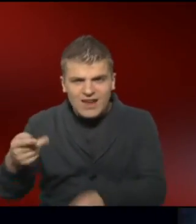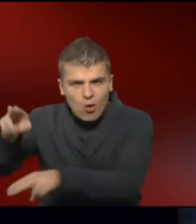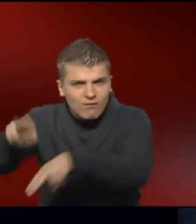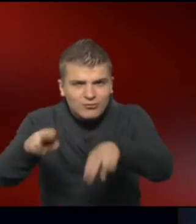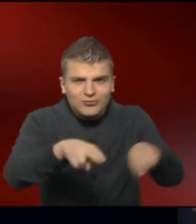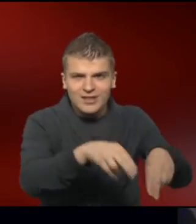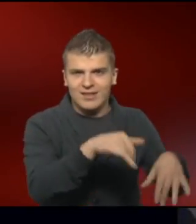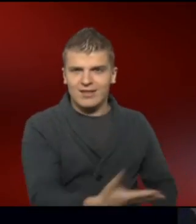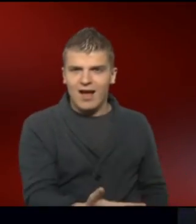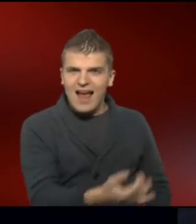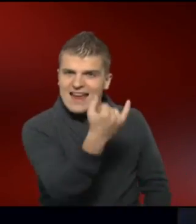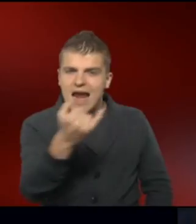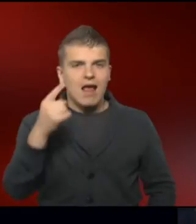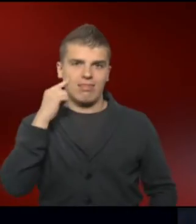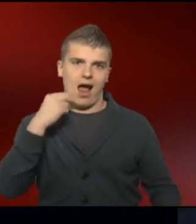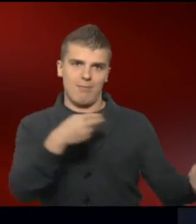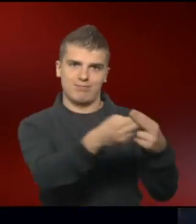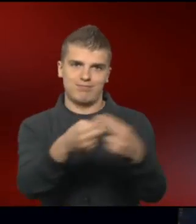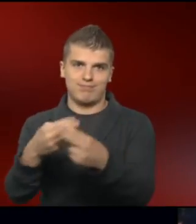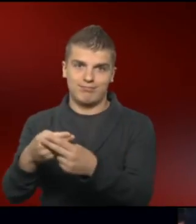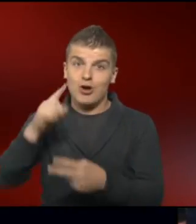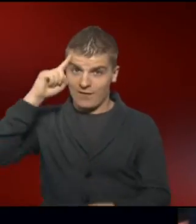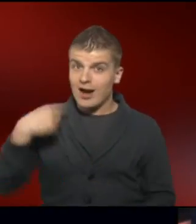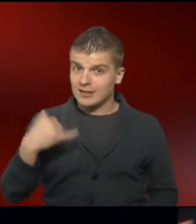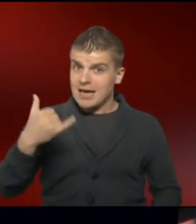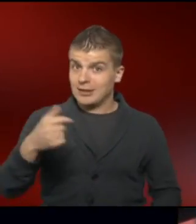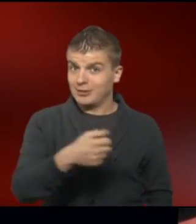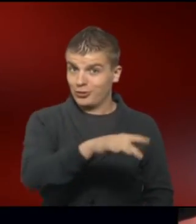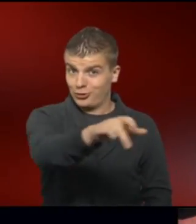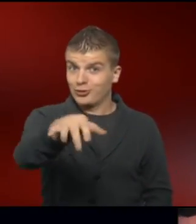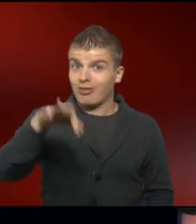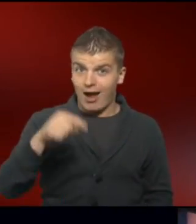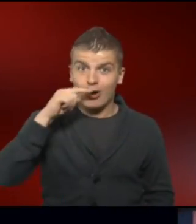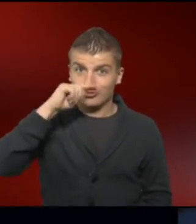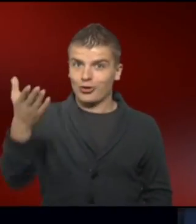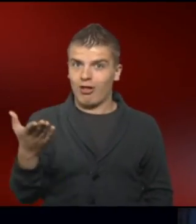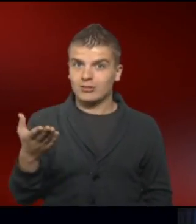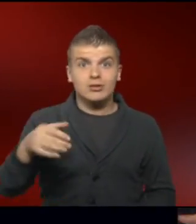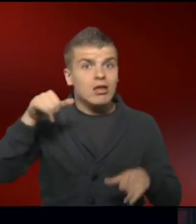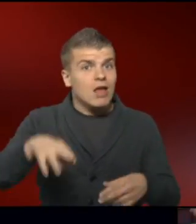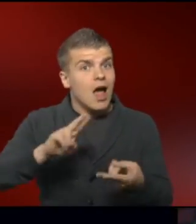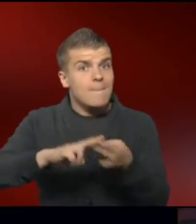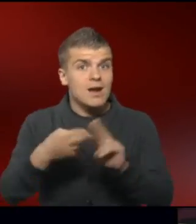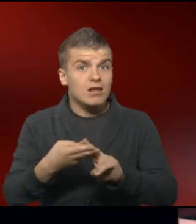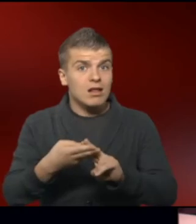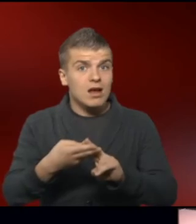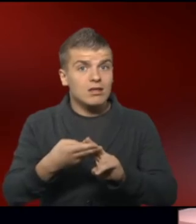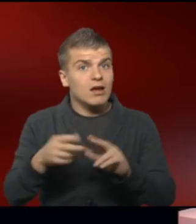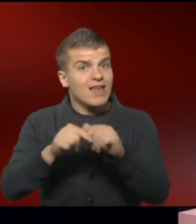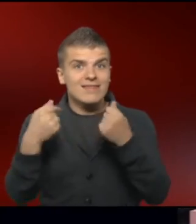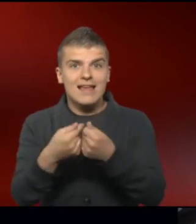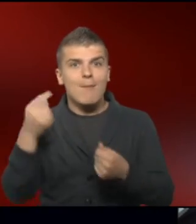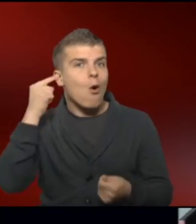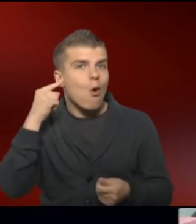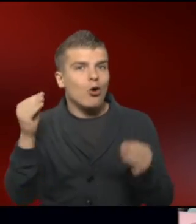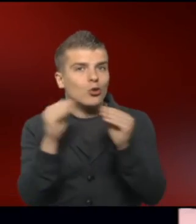Jeder Einzelne hat seinen Namen. ich weiß, jetzt im Moment sind einige ganz stolz, denn es gibt Mitglieder vom Team Ohrenkuss. Die haben